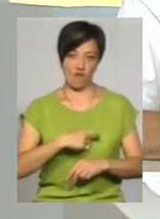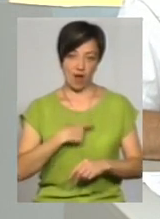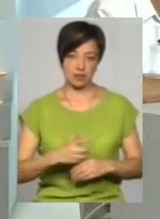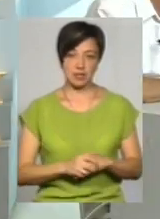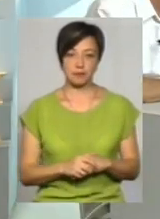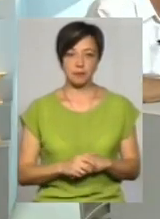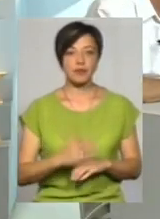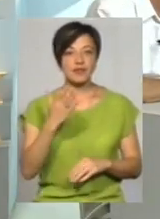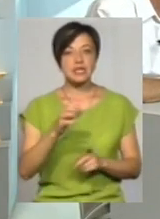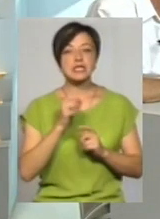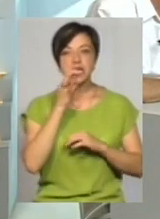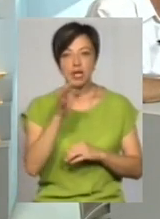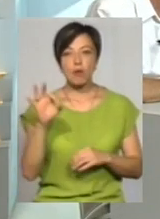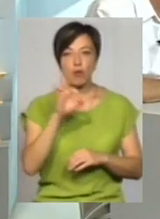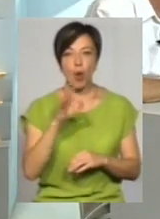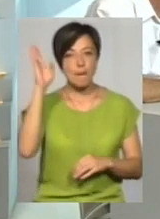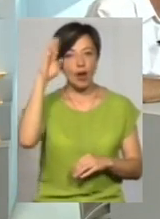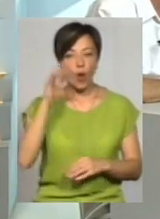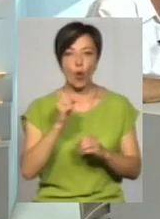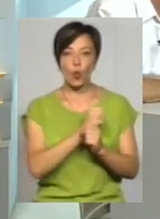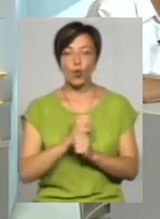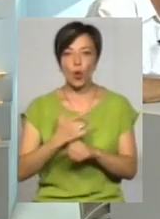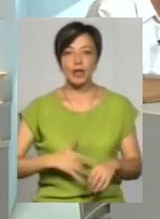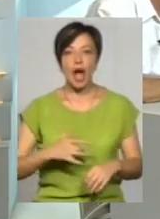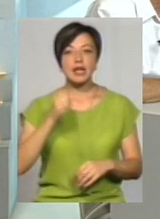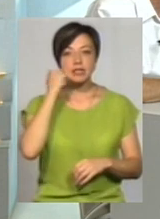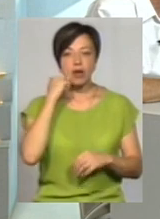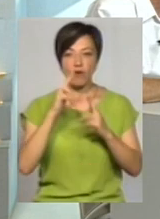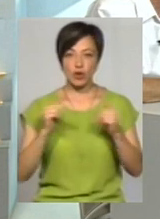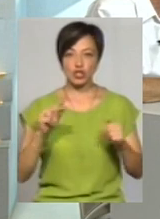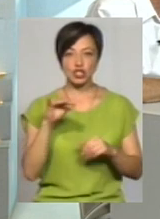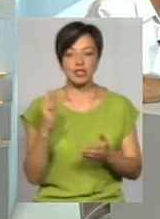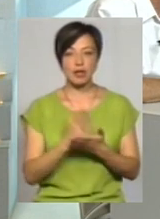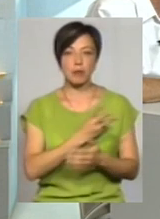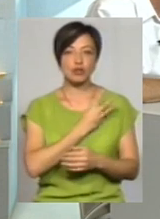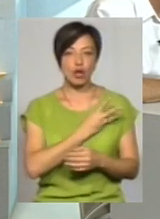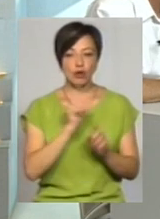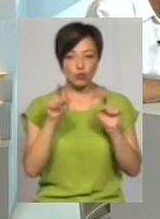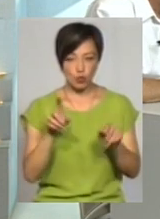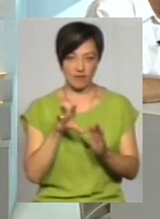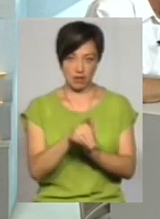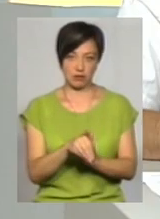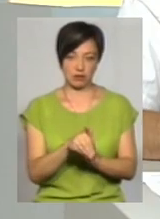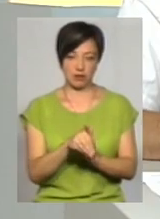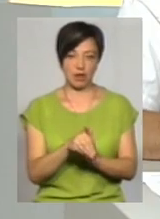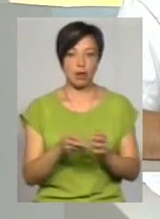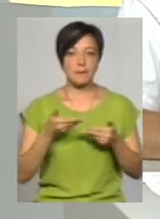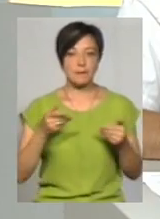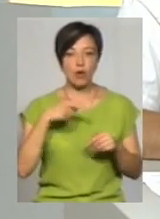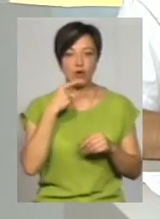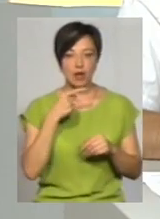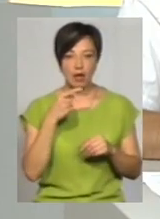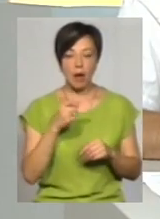Це ви сказали про бельніологічний курорт, а що стосується Старої фортеці? Чи є охочі от саме… Ми говорили, що ми